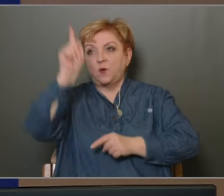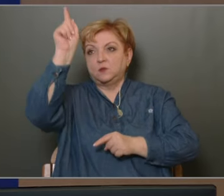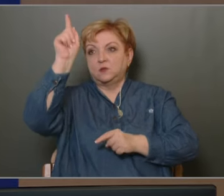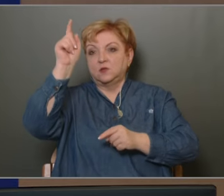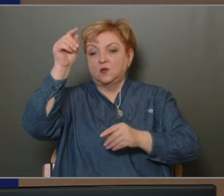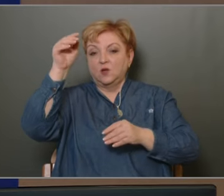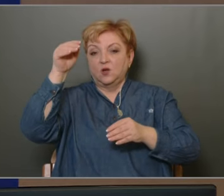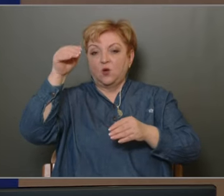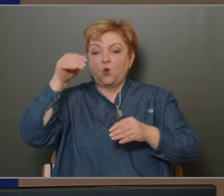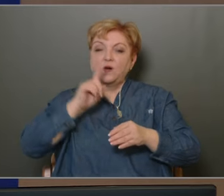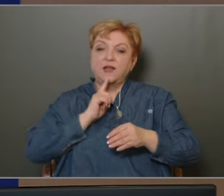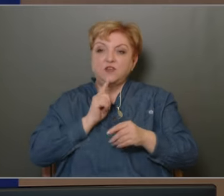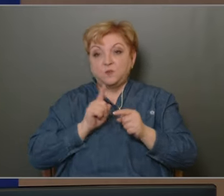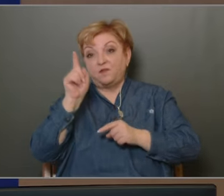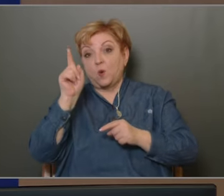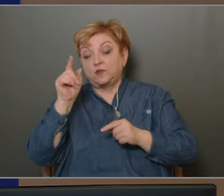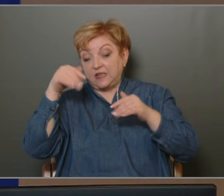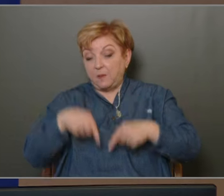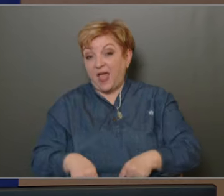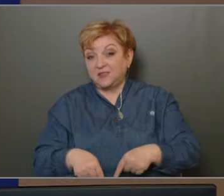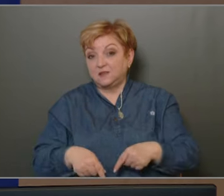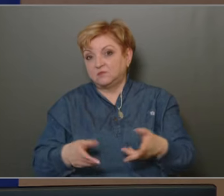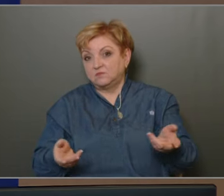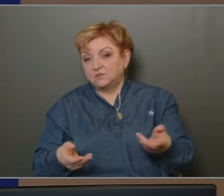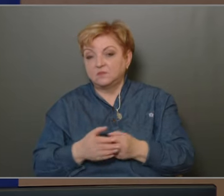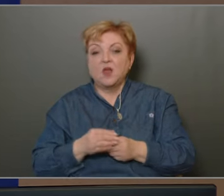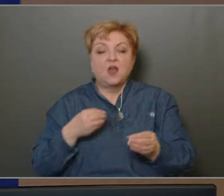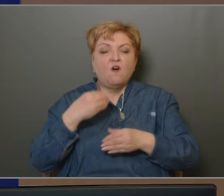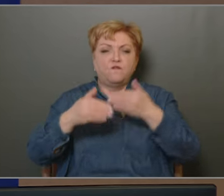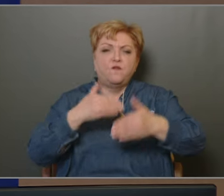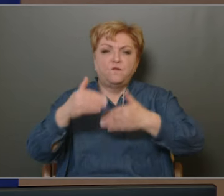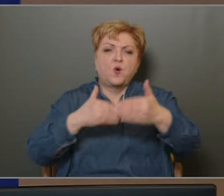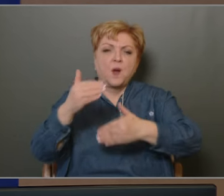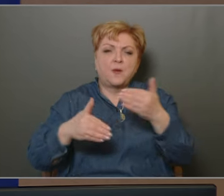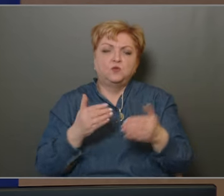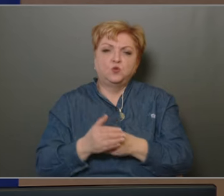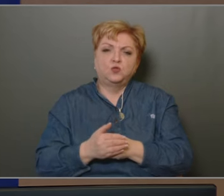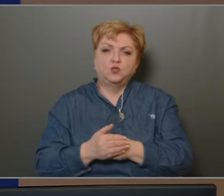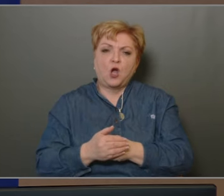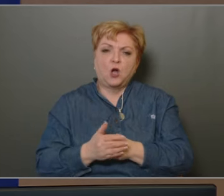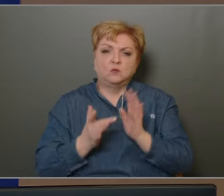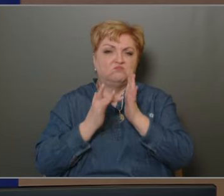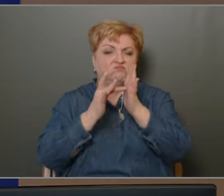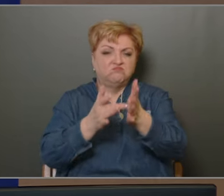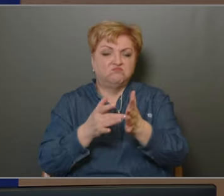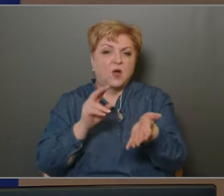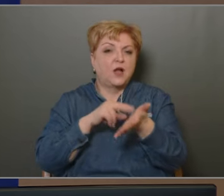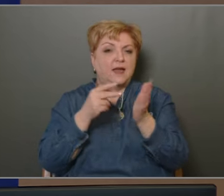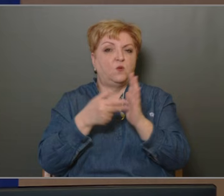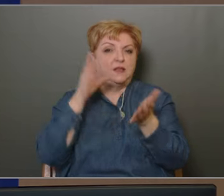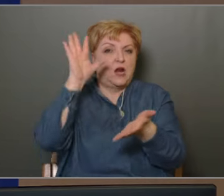kevésbé fent, inkább lent De ezért folyamatosan ez jellemző a kerületi